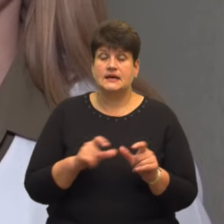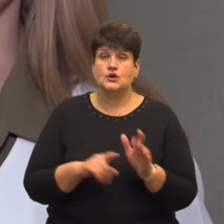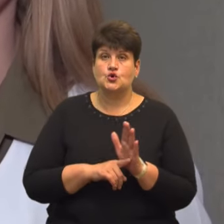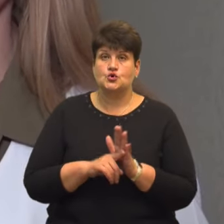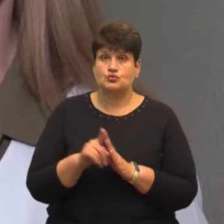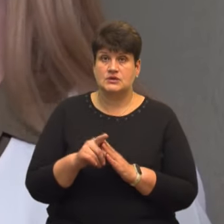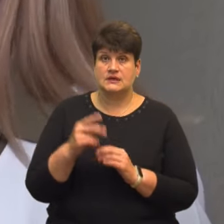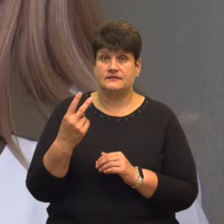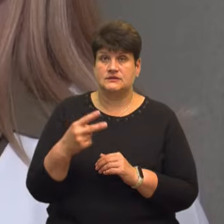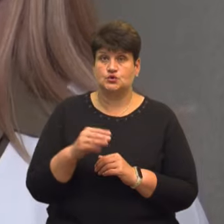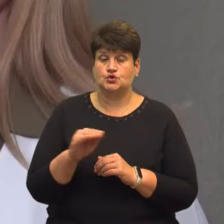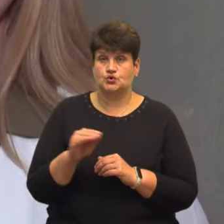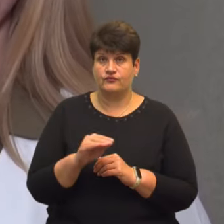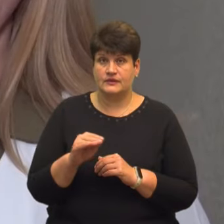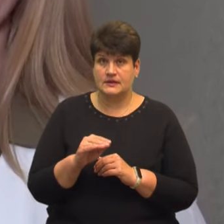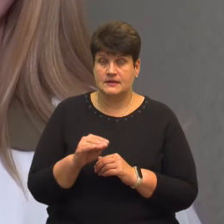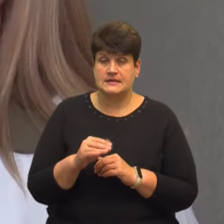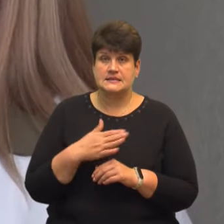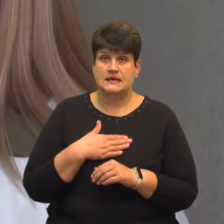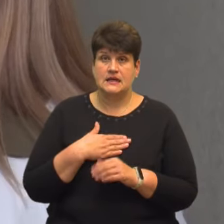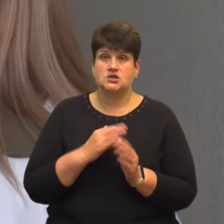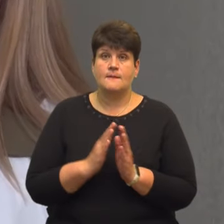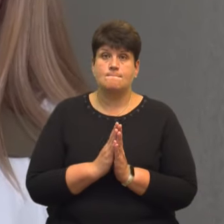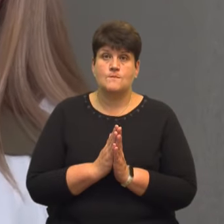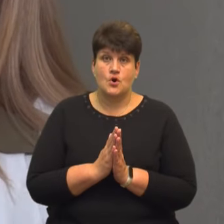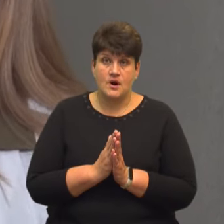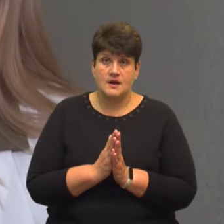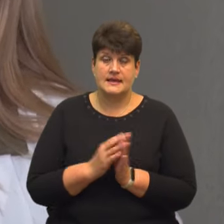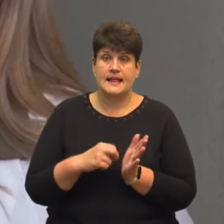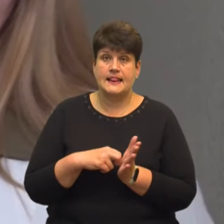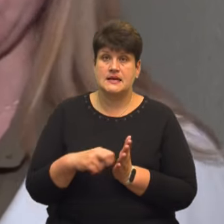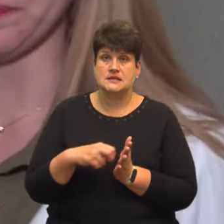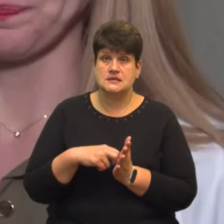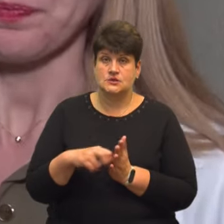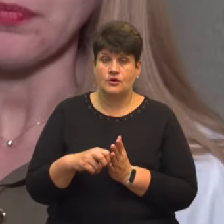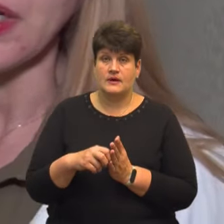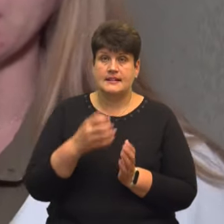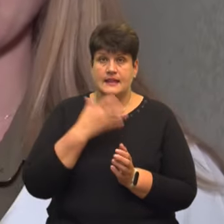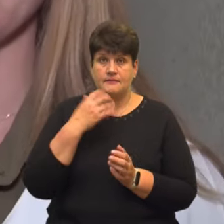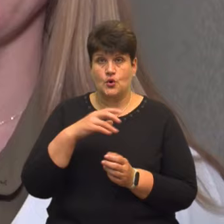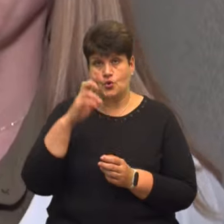10 жовтня за нашим проханням листом до теплокомуненерго.